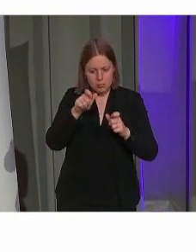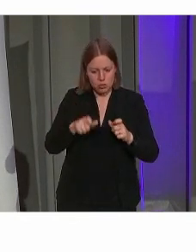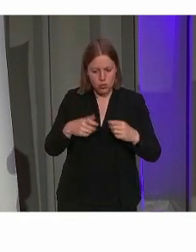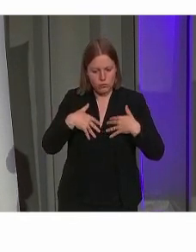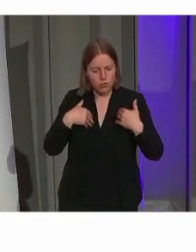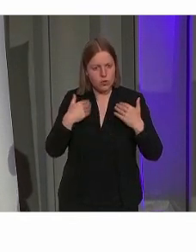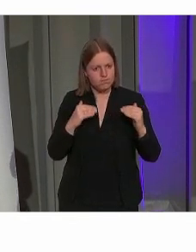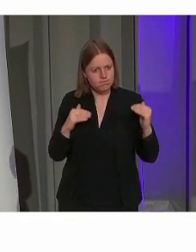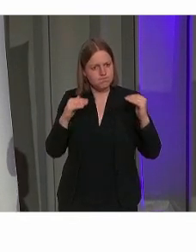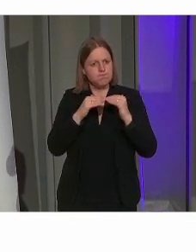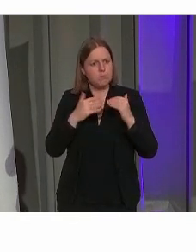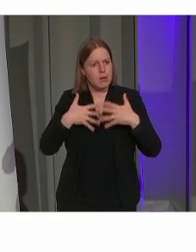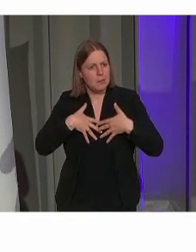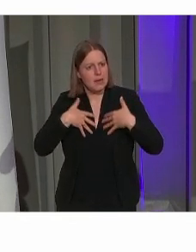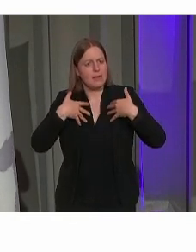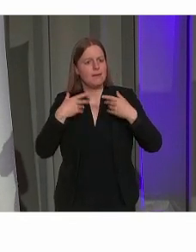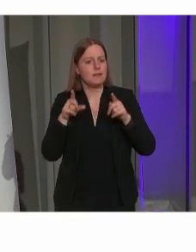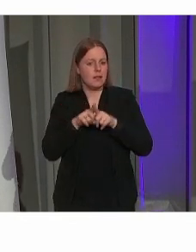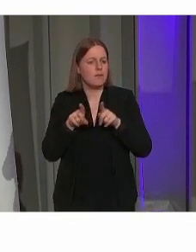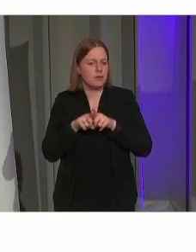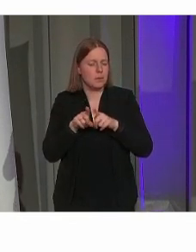gelijkwaardige beleving kan hebben.